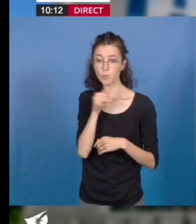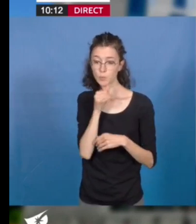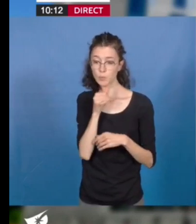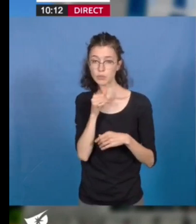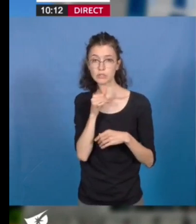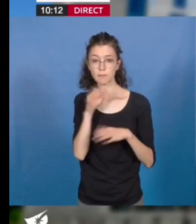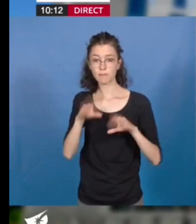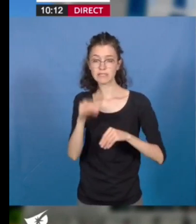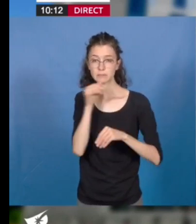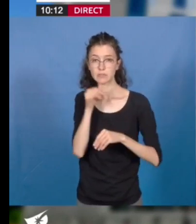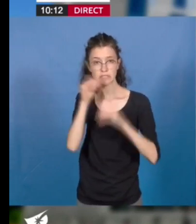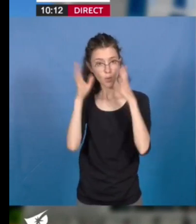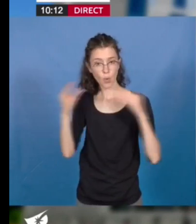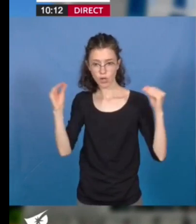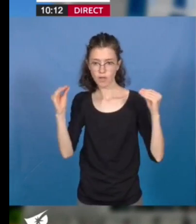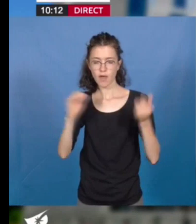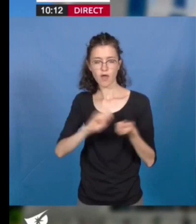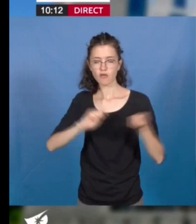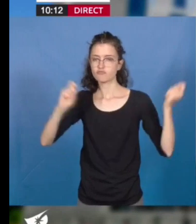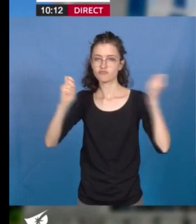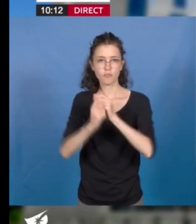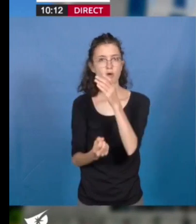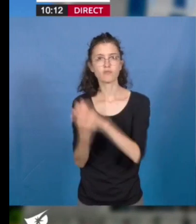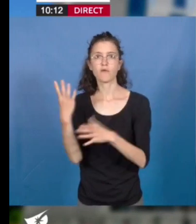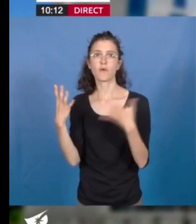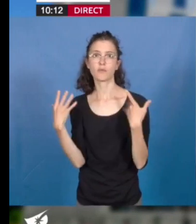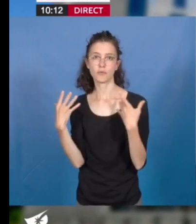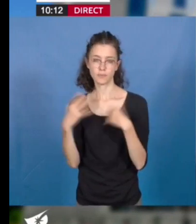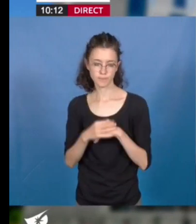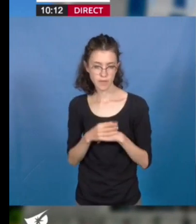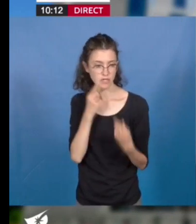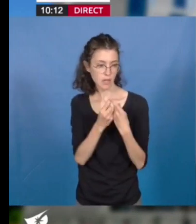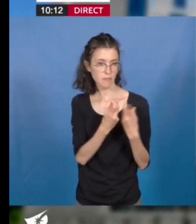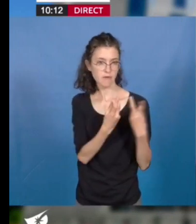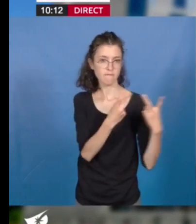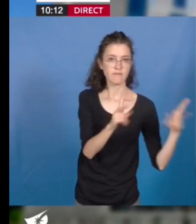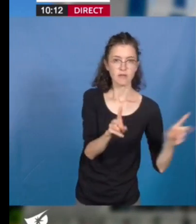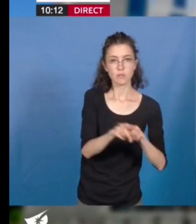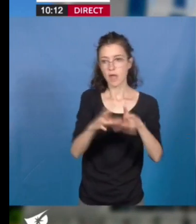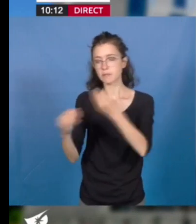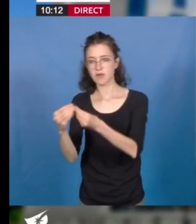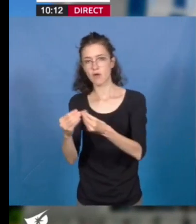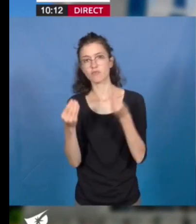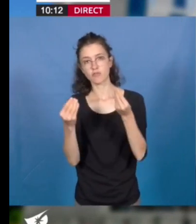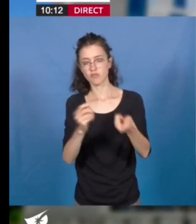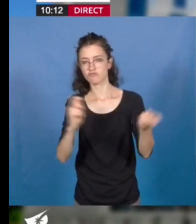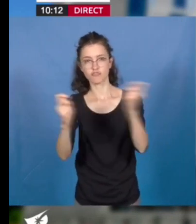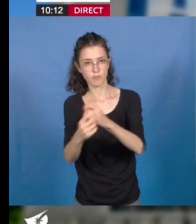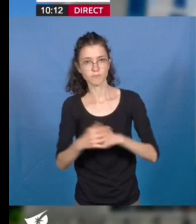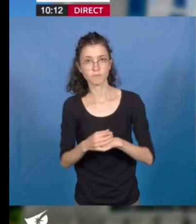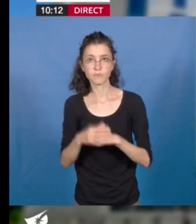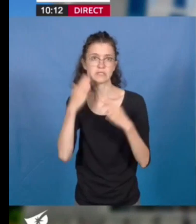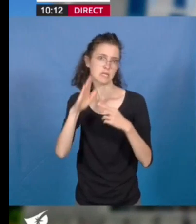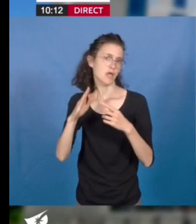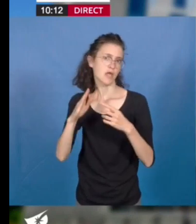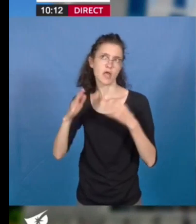fraîcheur et des espaces publics de qualité pour la ville et ses habitants. Alors que les impacts du changement climatique se font